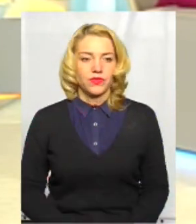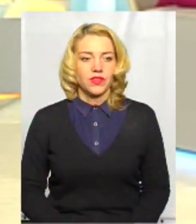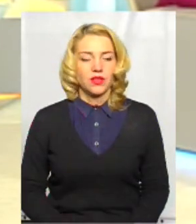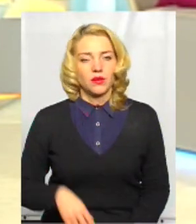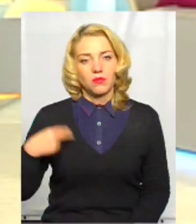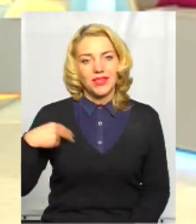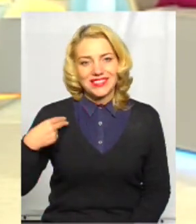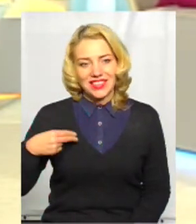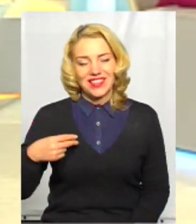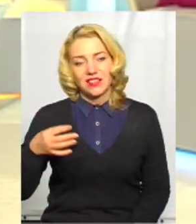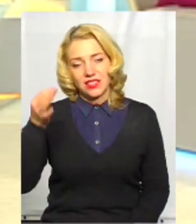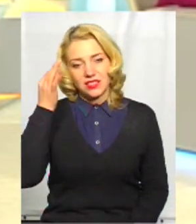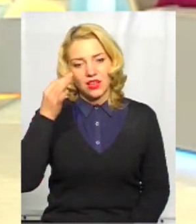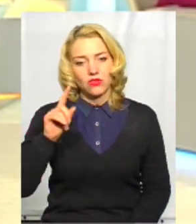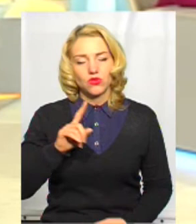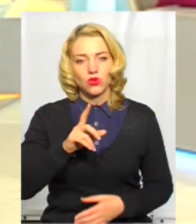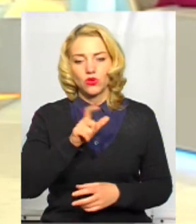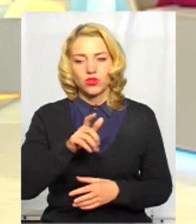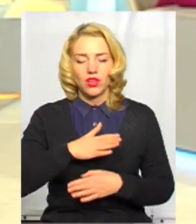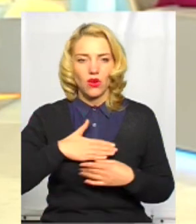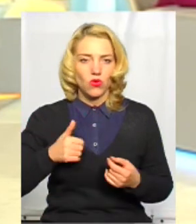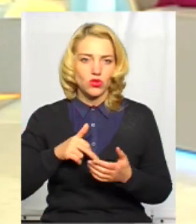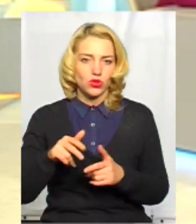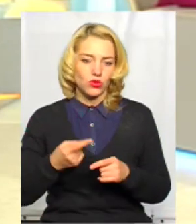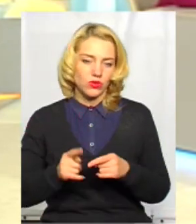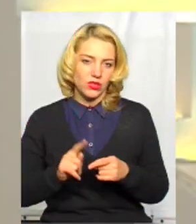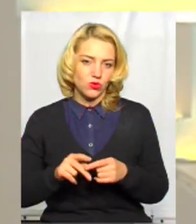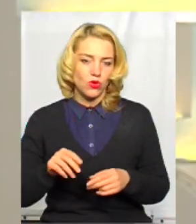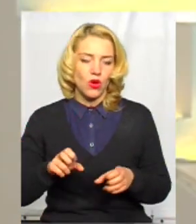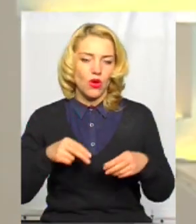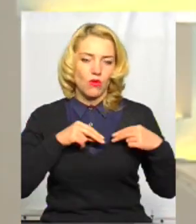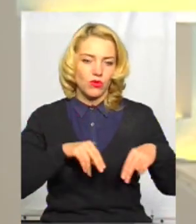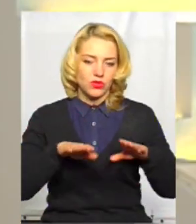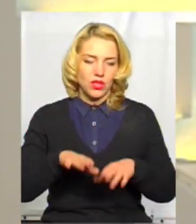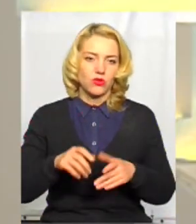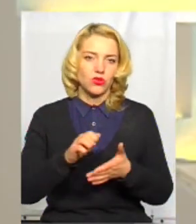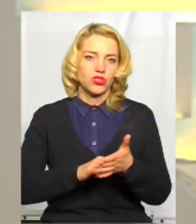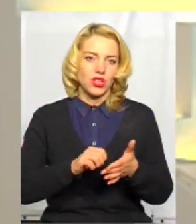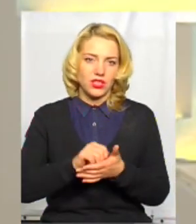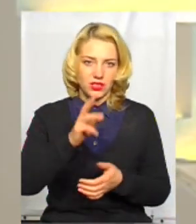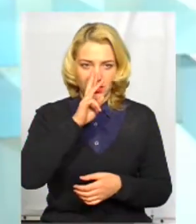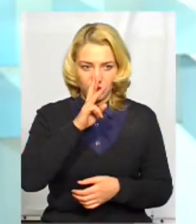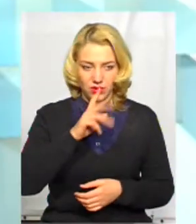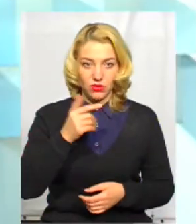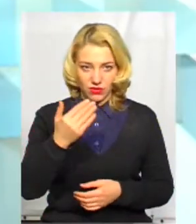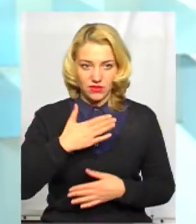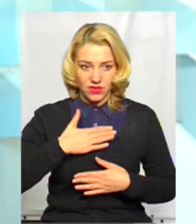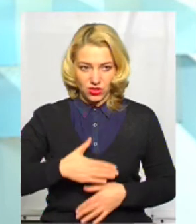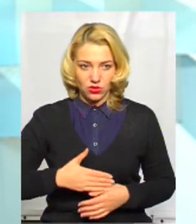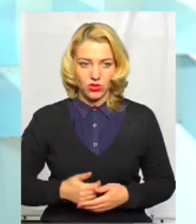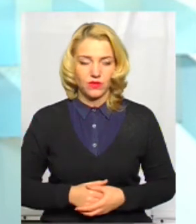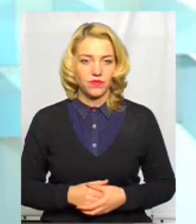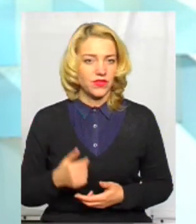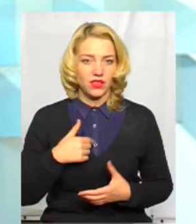Президент згадував, що не хочуть йти на цю посаду через невідповідність заробітної плати. Вона вас влаштовує? Ну, по-перше, я ще не отримував